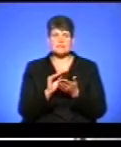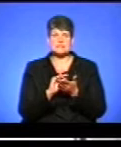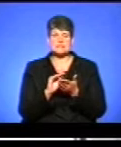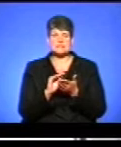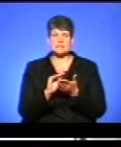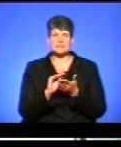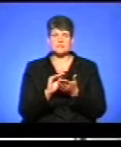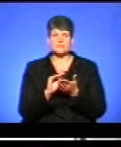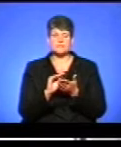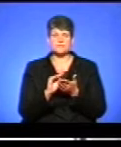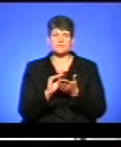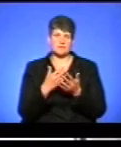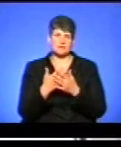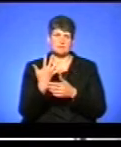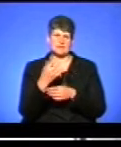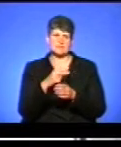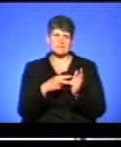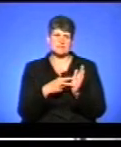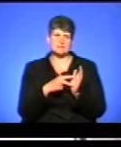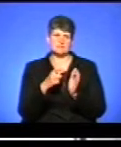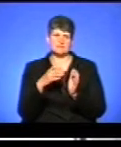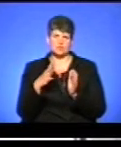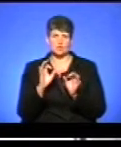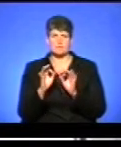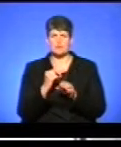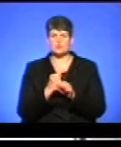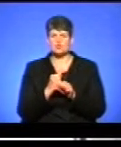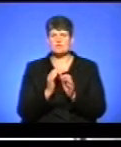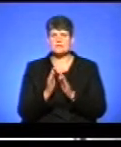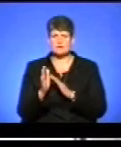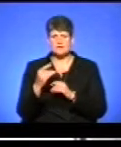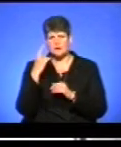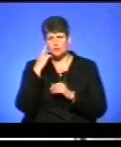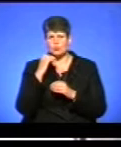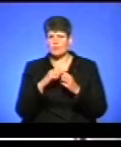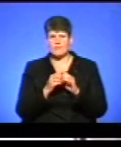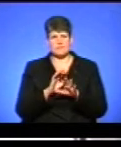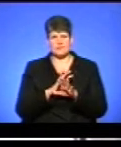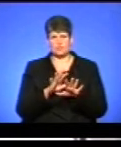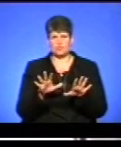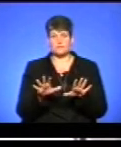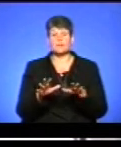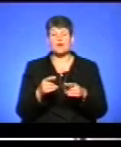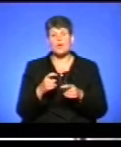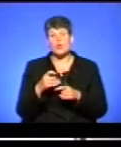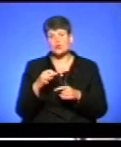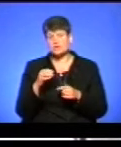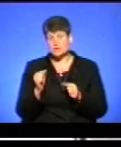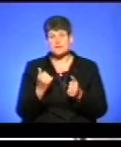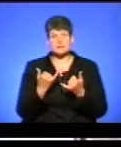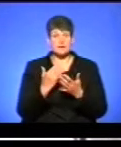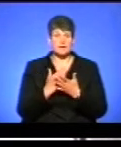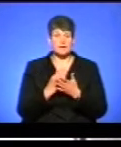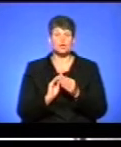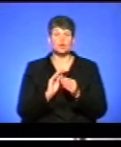складає 5-7 хвилин, якщо нормально працює система. Тому я думаю, що проблем не буде. Хоча зараз поставили додаткові